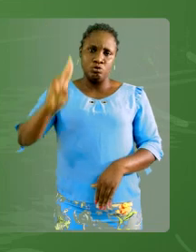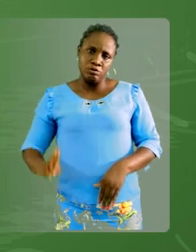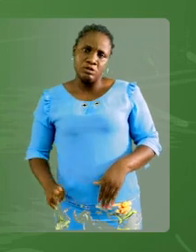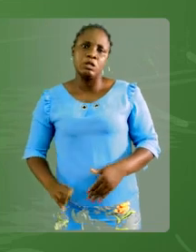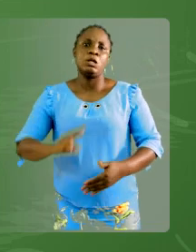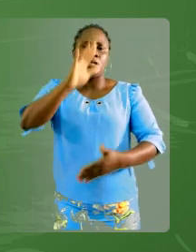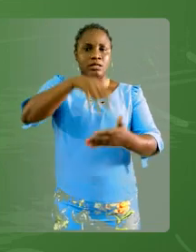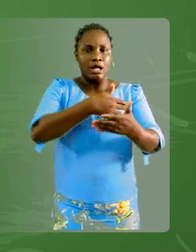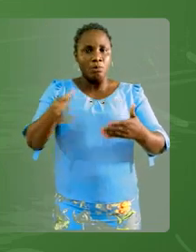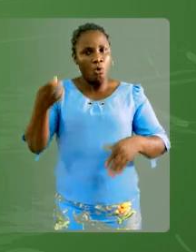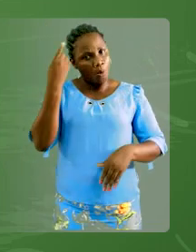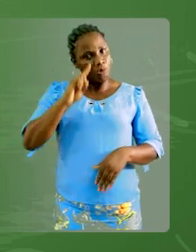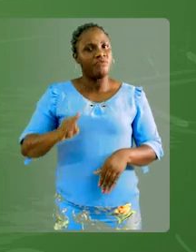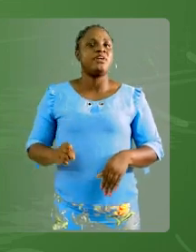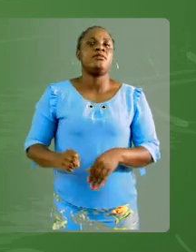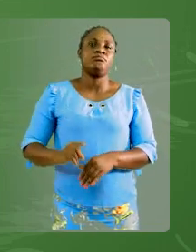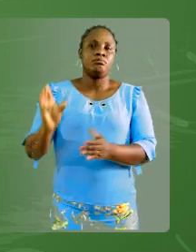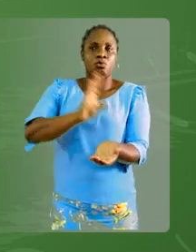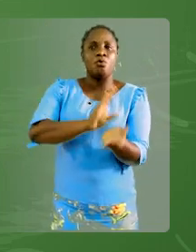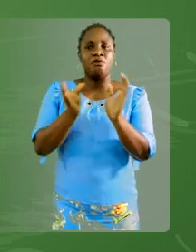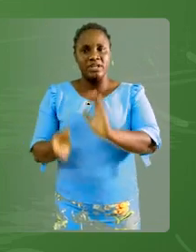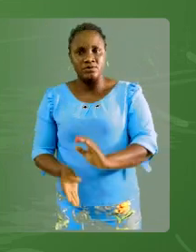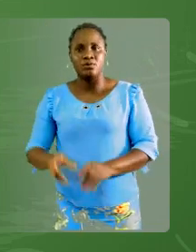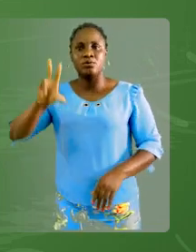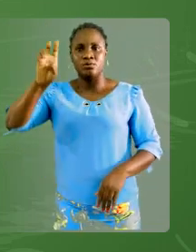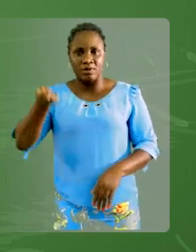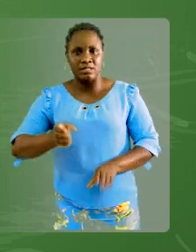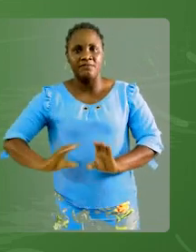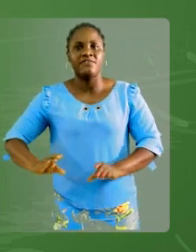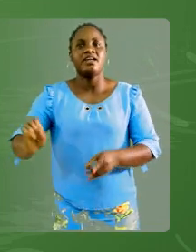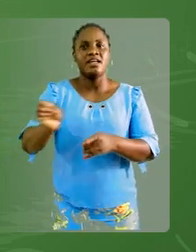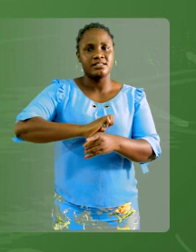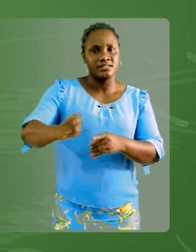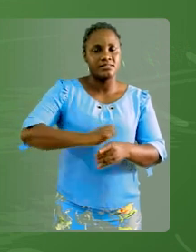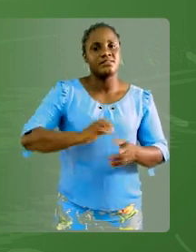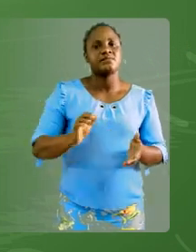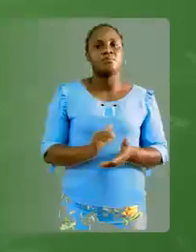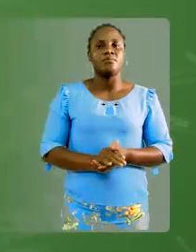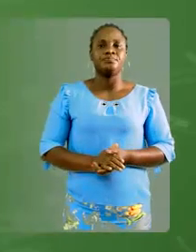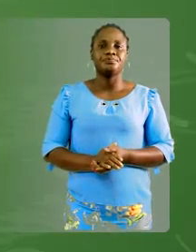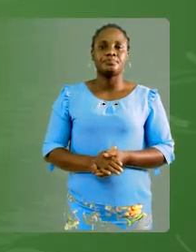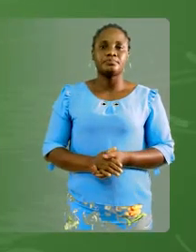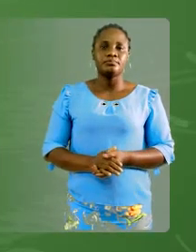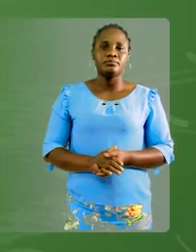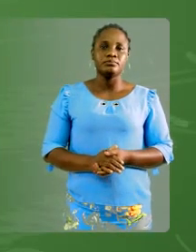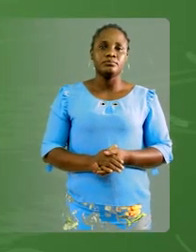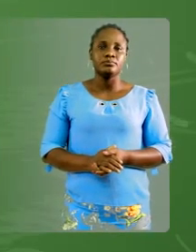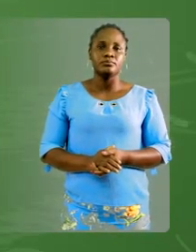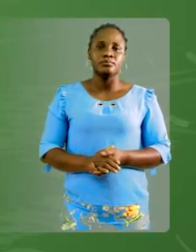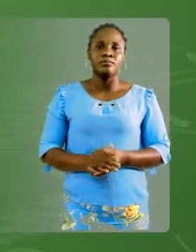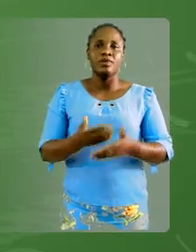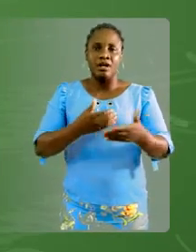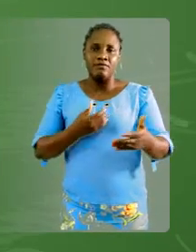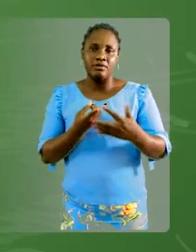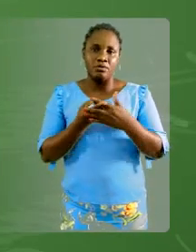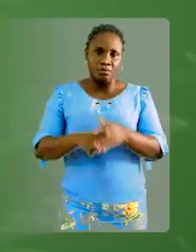d'unités. Et la troisième, c'est évidemment l'exercice que nous allons vous proposer. Bien, alors bien